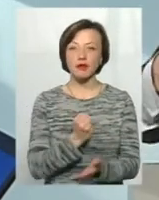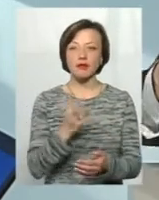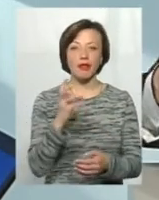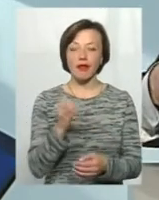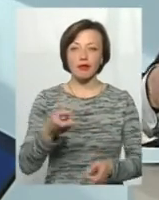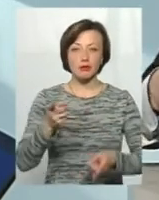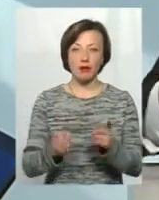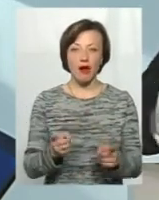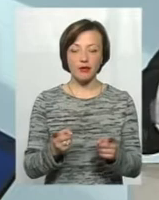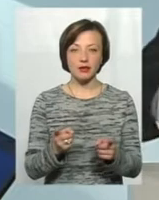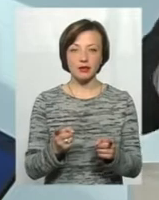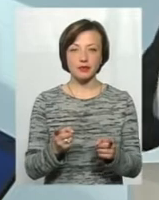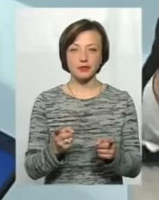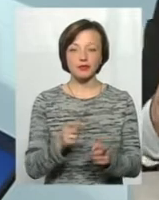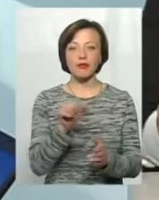насправді